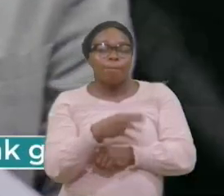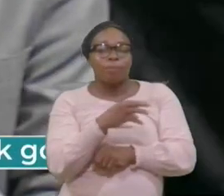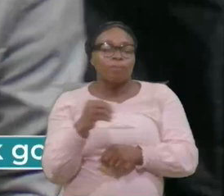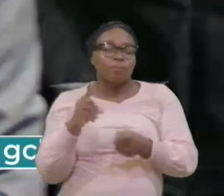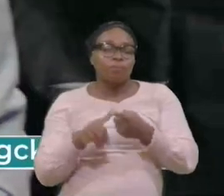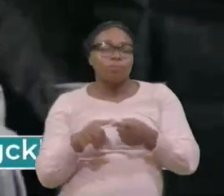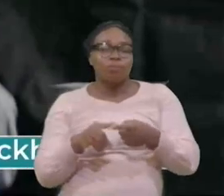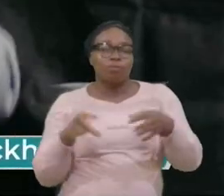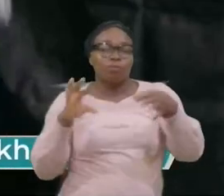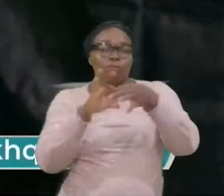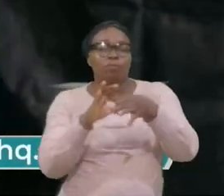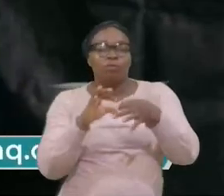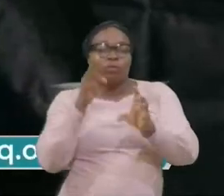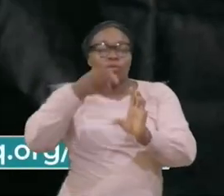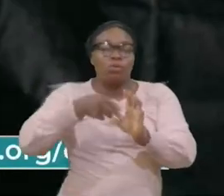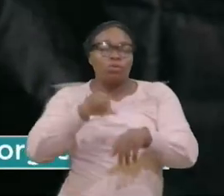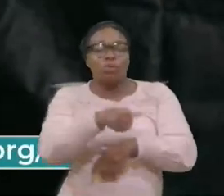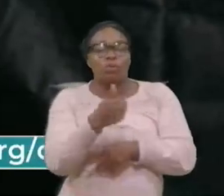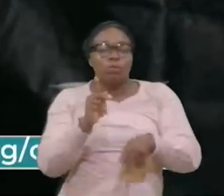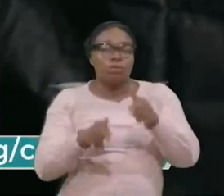oui oui oui